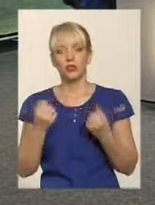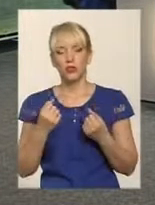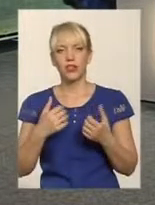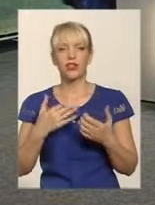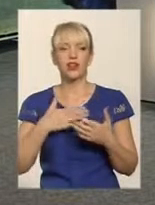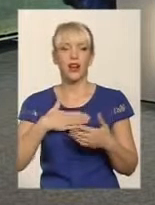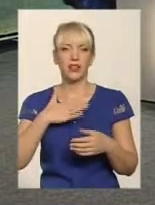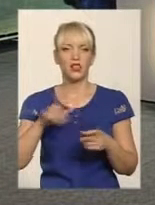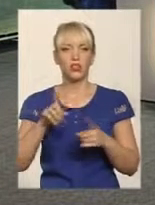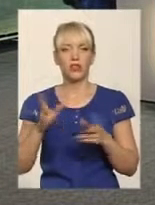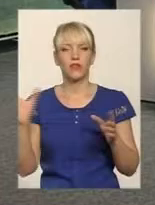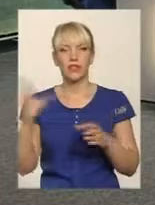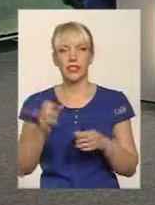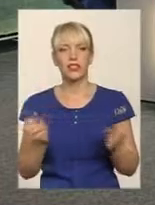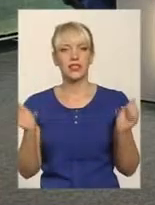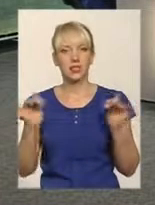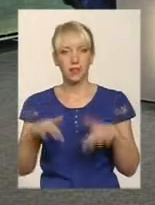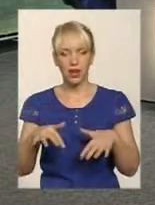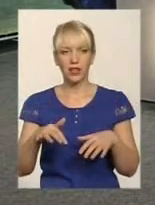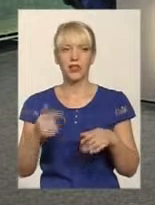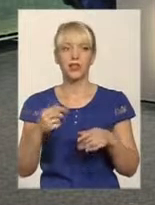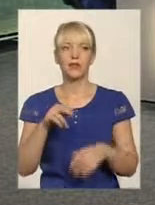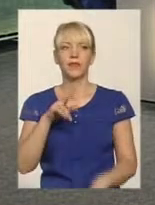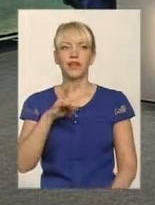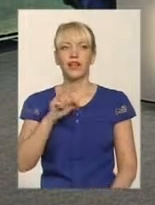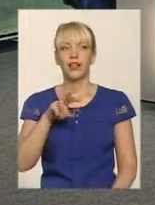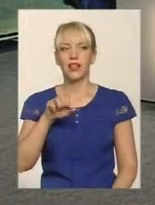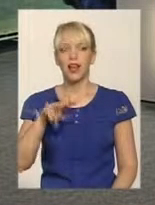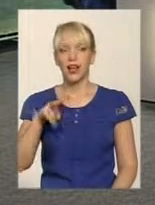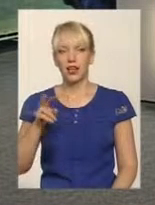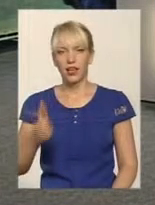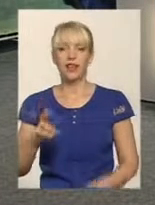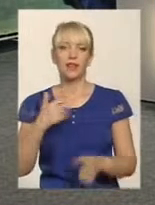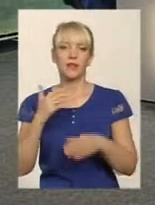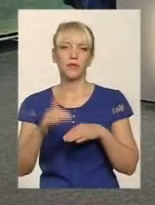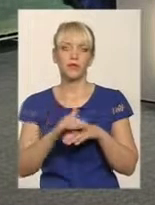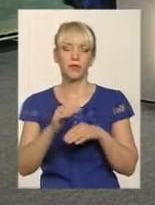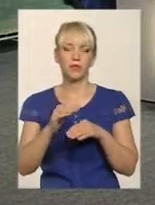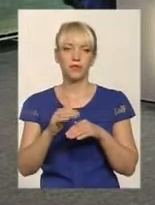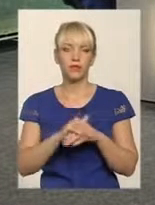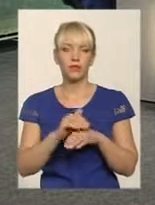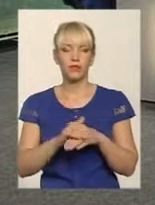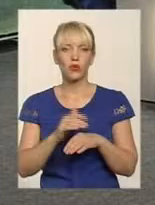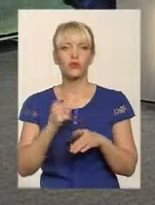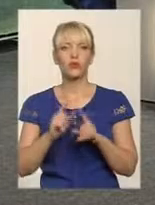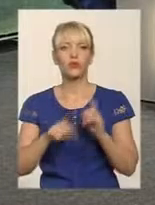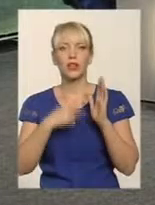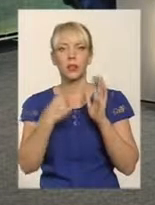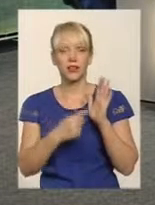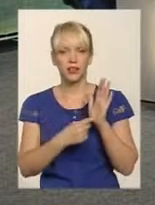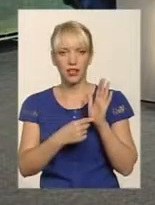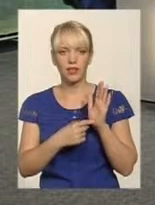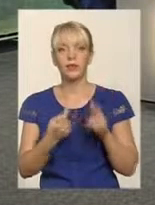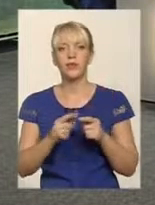зібралися в такому складі. І, пані Наталю, насамперед до вас запитання. Якщо говорити